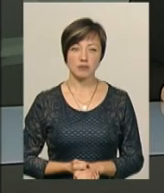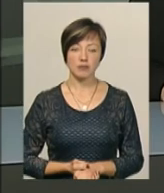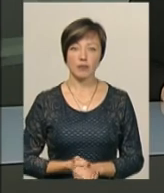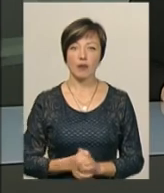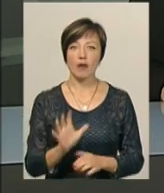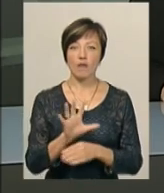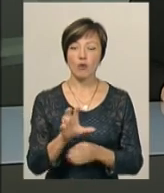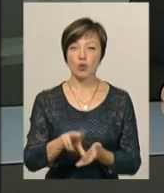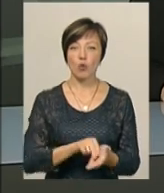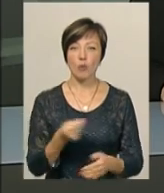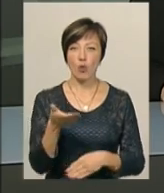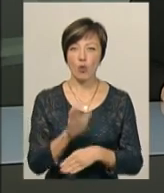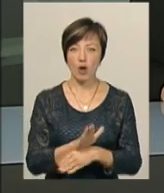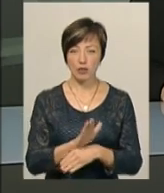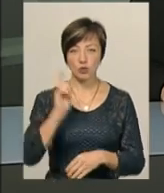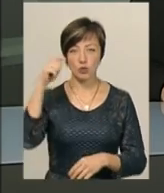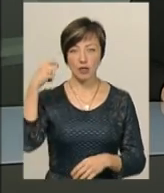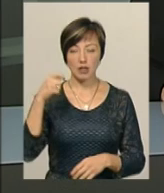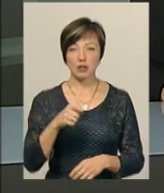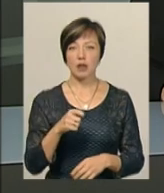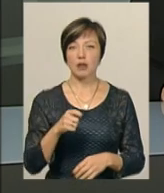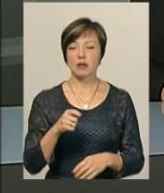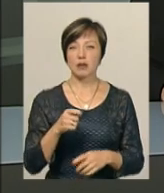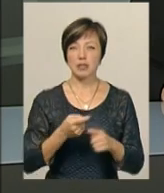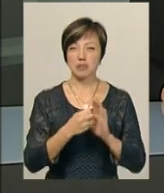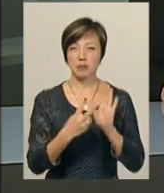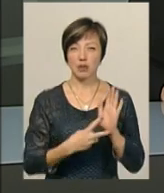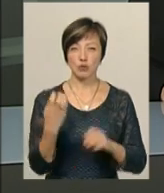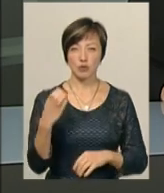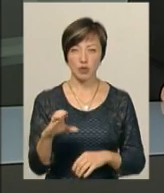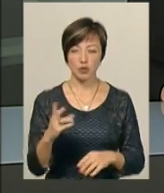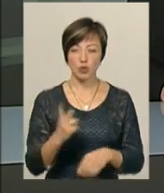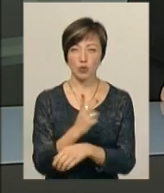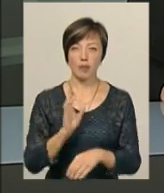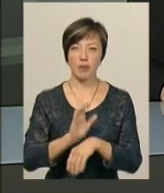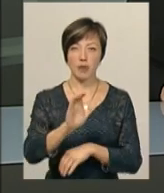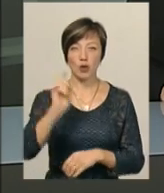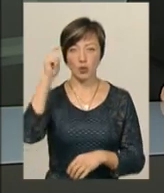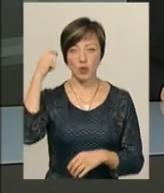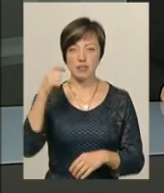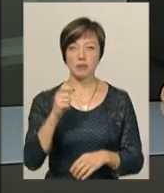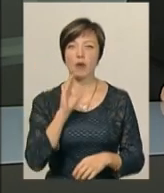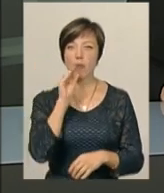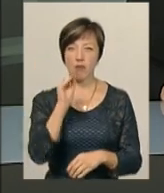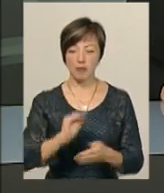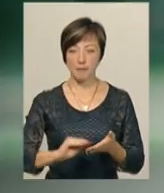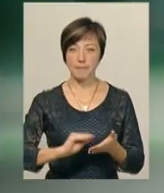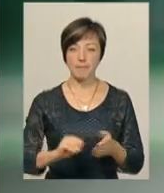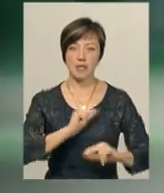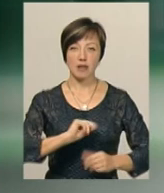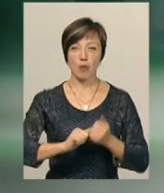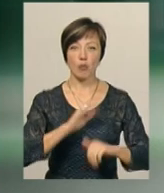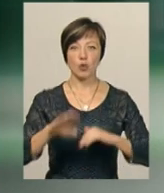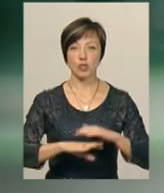Фотокопію указу султана Махмета IV фірман 17-го століття вдруге направляють турецьким лінгвістам працівники Кам'янець